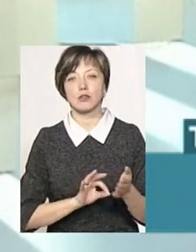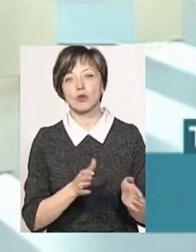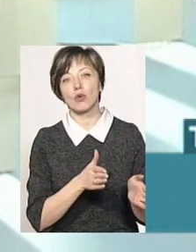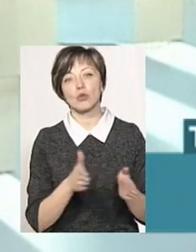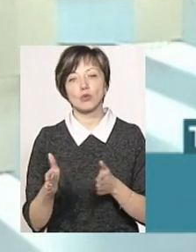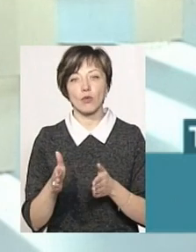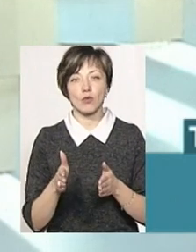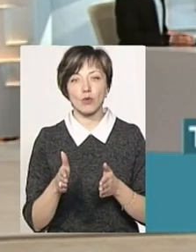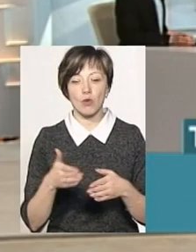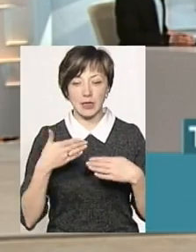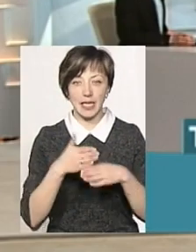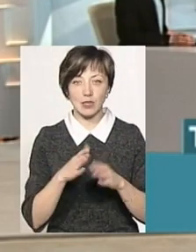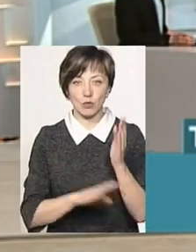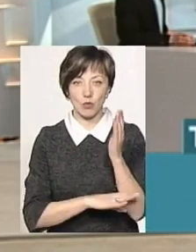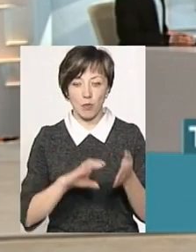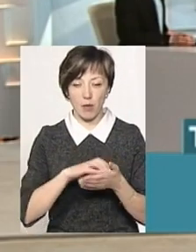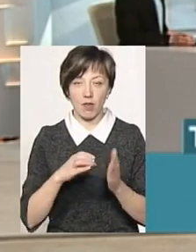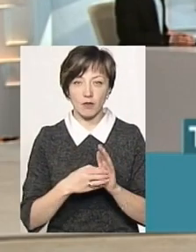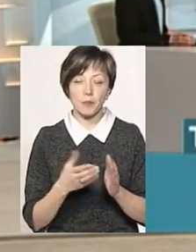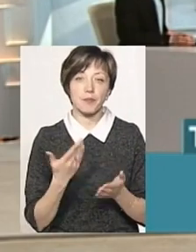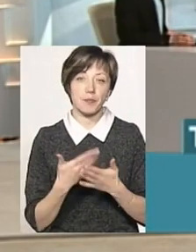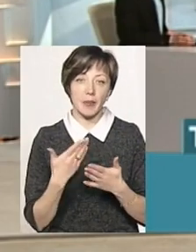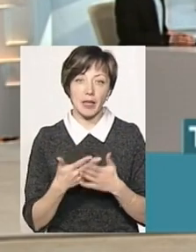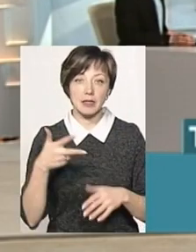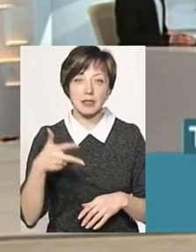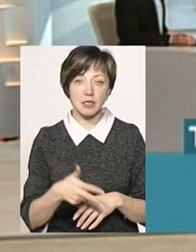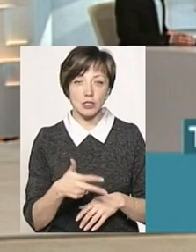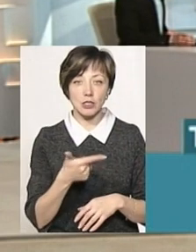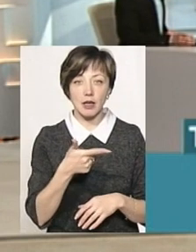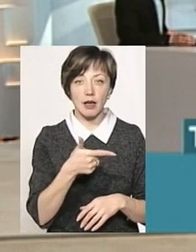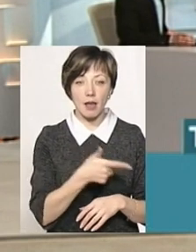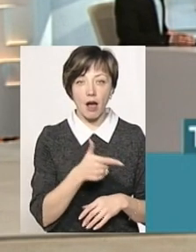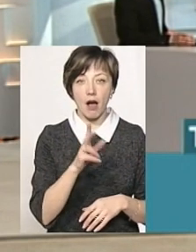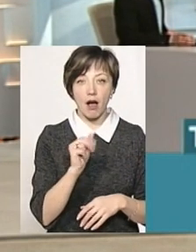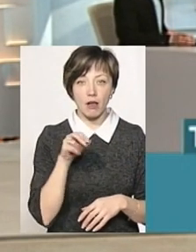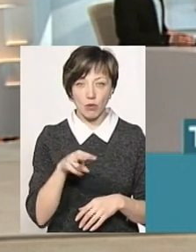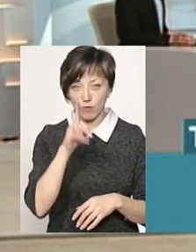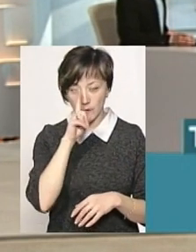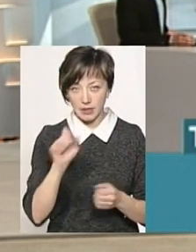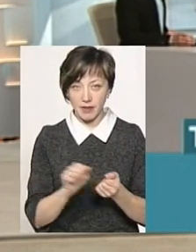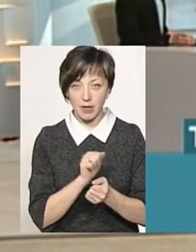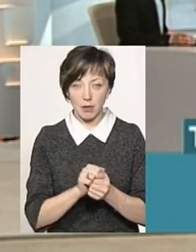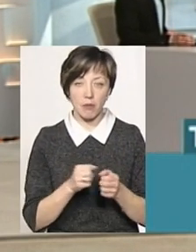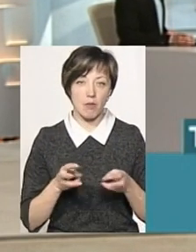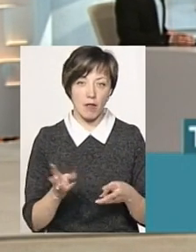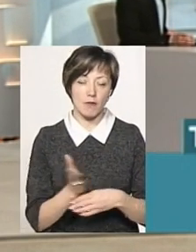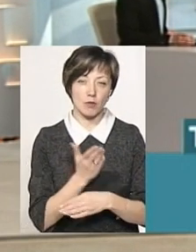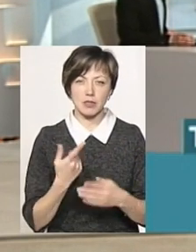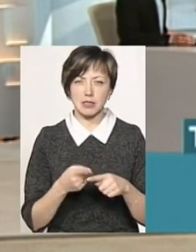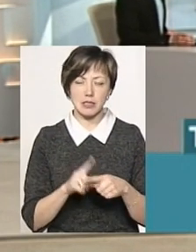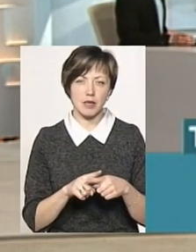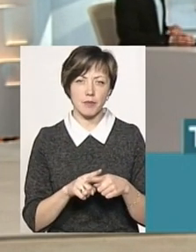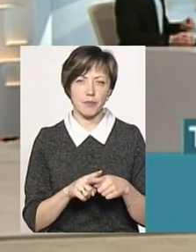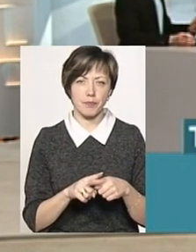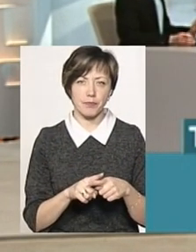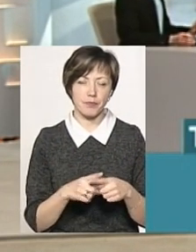готову паливну тріску. Десь порядка 3 тисяч гіокалорій, це в місяць ми виробляємо твердим паливом. Це